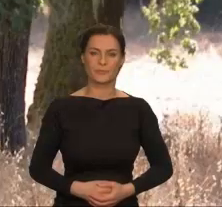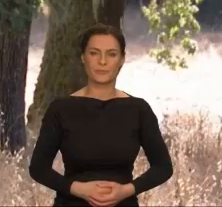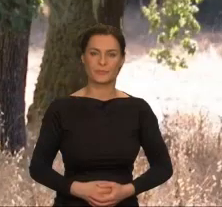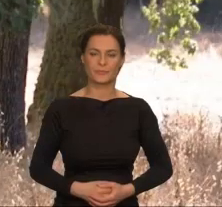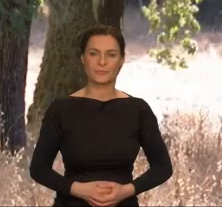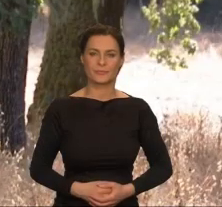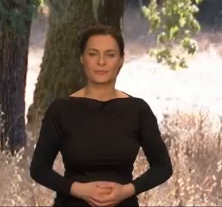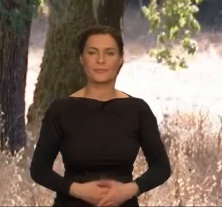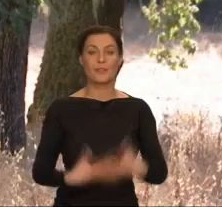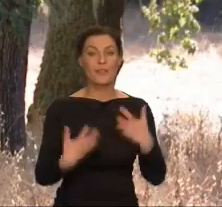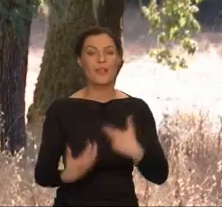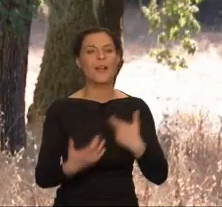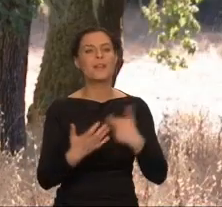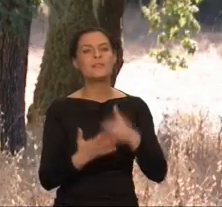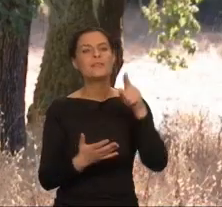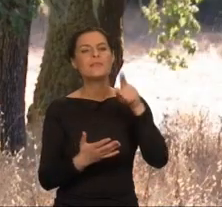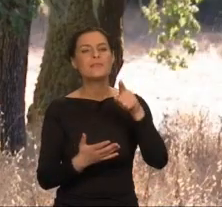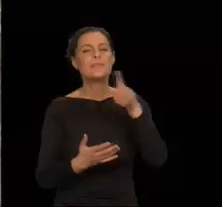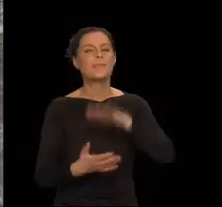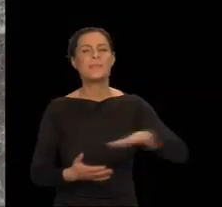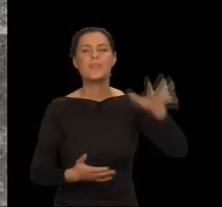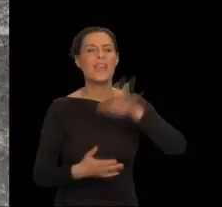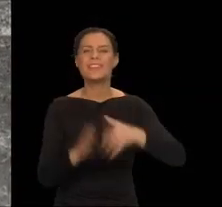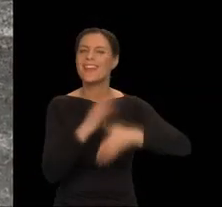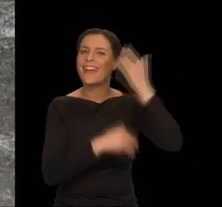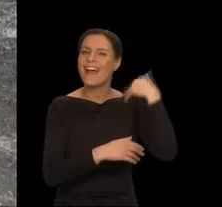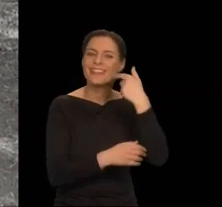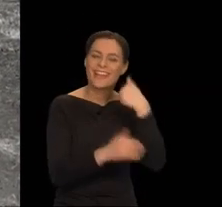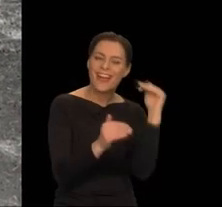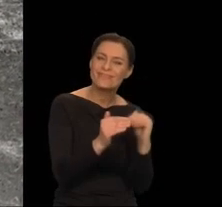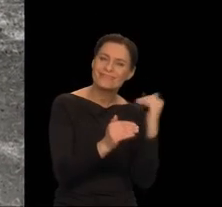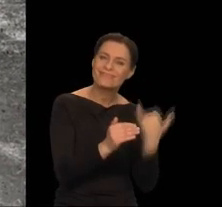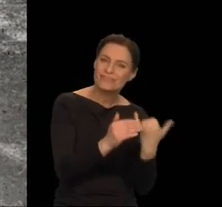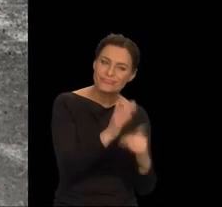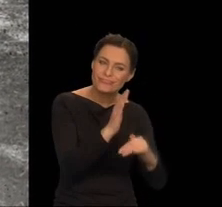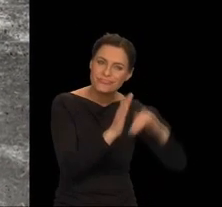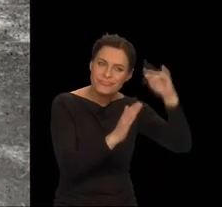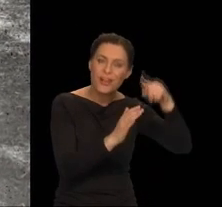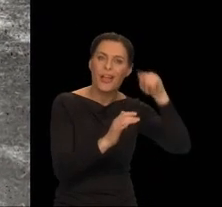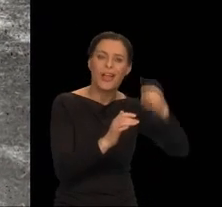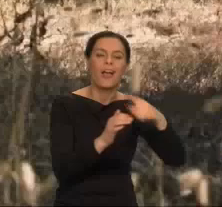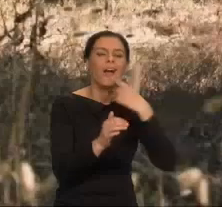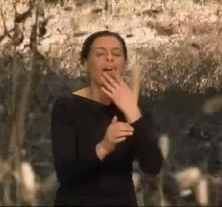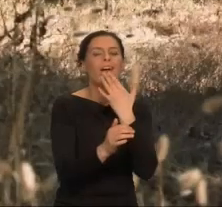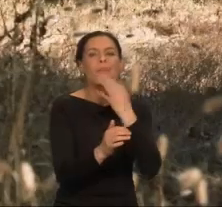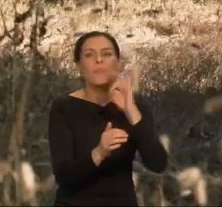Zapragnęłam pisać o tym miejscu, moim miejscu. Ono jedno należy do mnie.